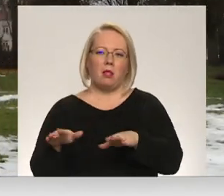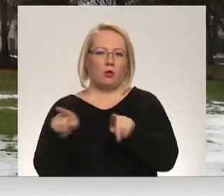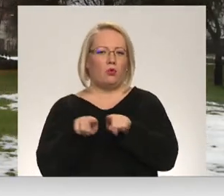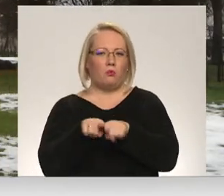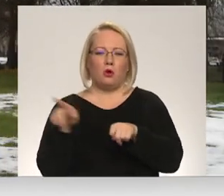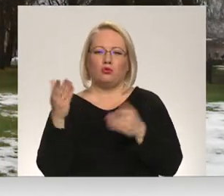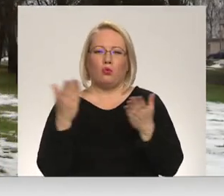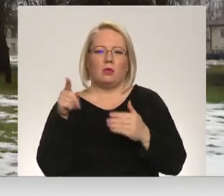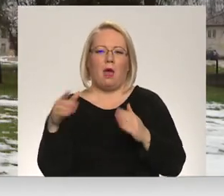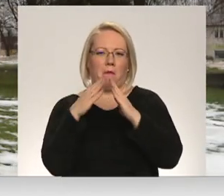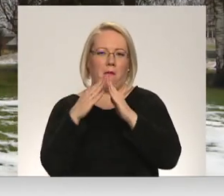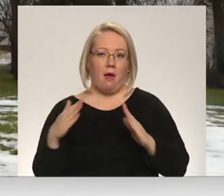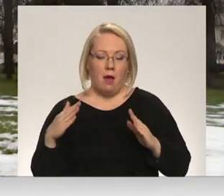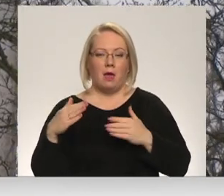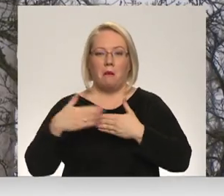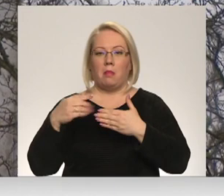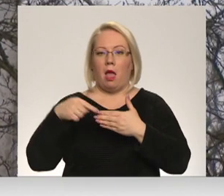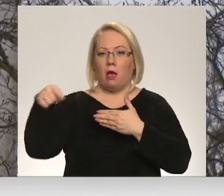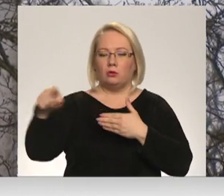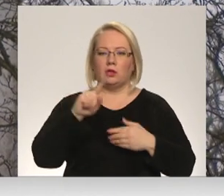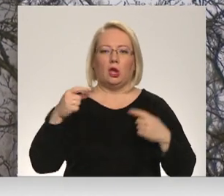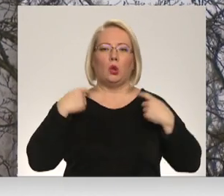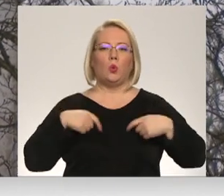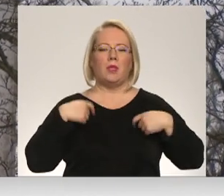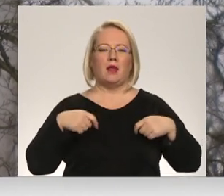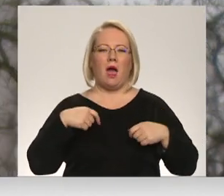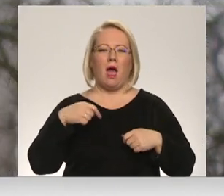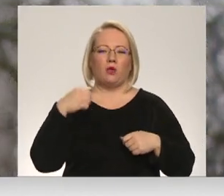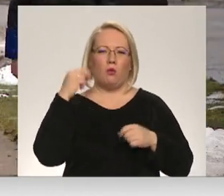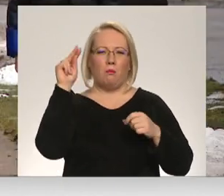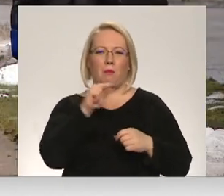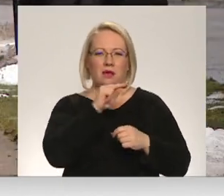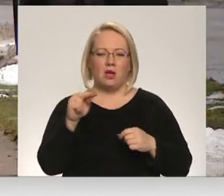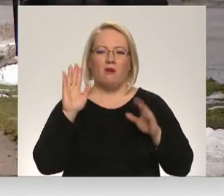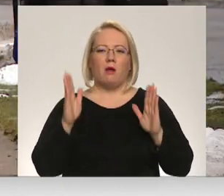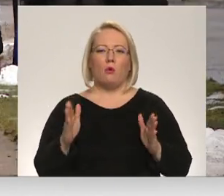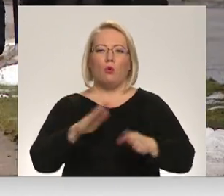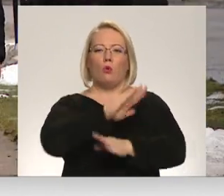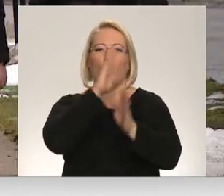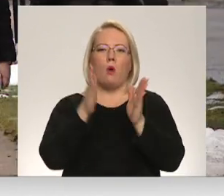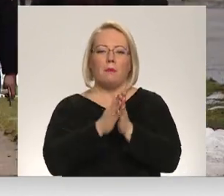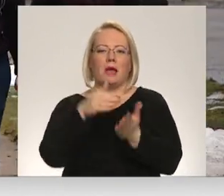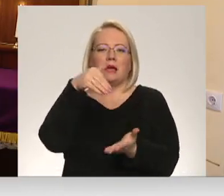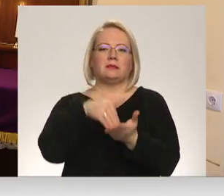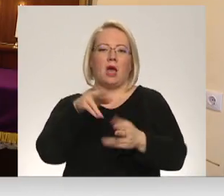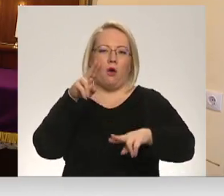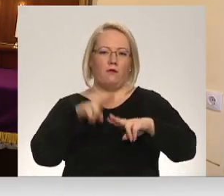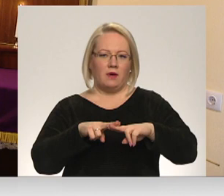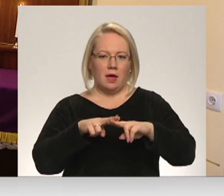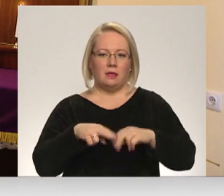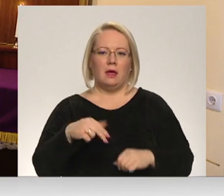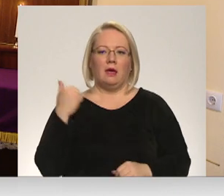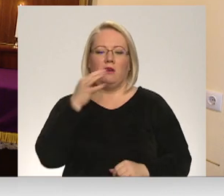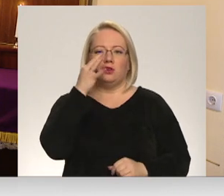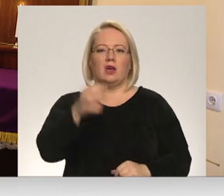dzīvojamā ēka. Turpat netāli ir arī Lutrāņu dievnams un varētu izveidot vienu kopīgu stāvietu. Ilgas gadus te bija